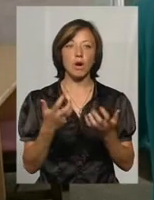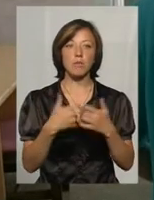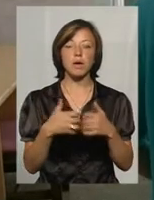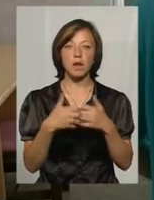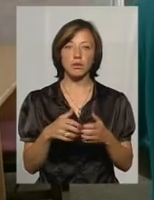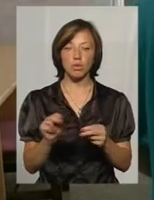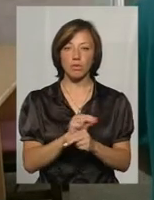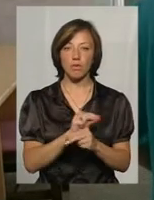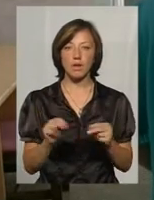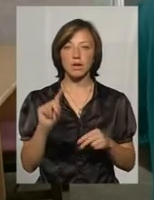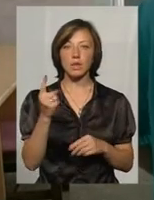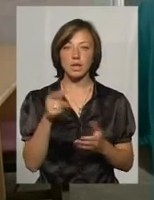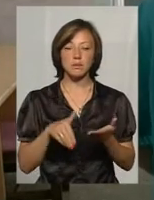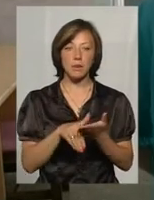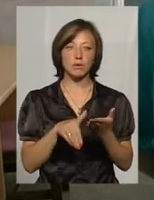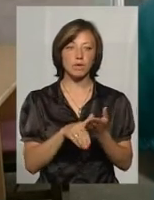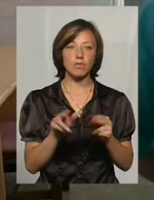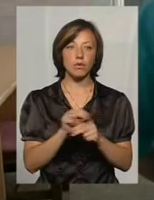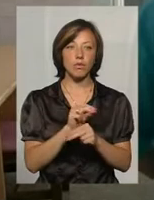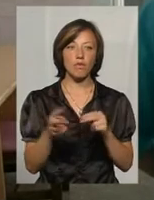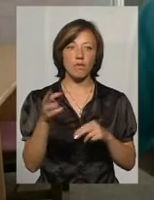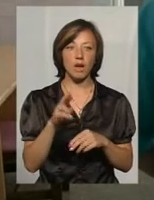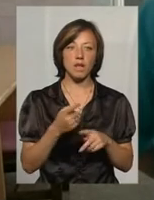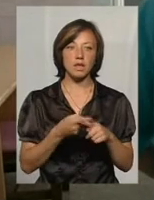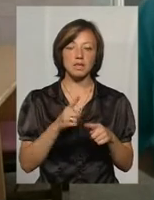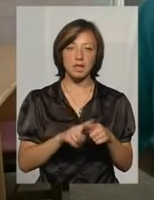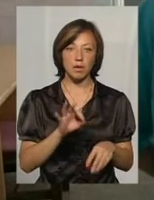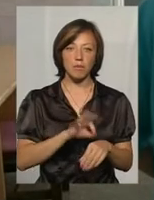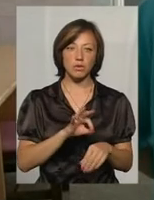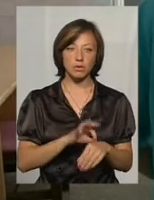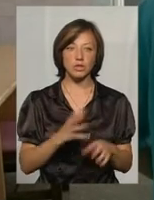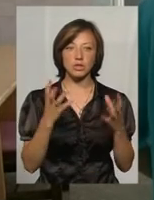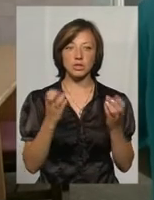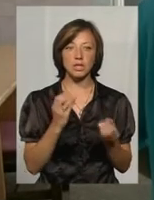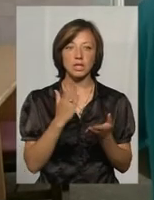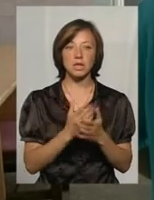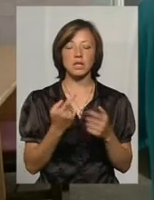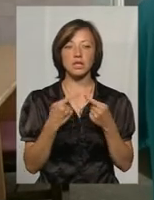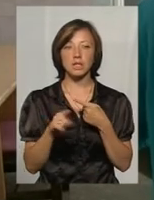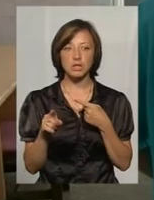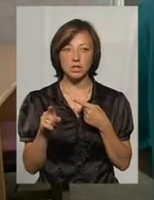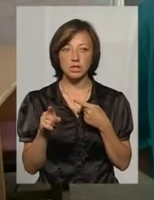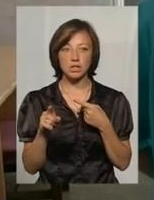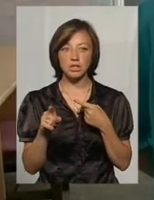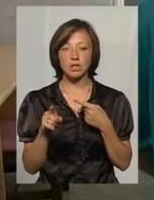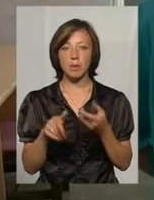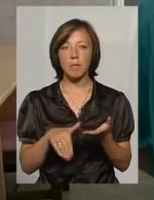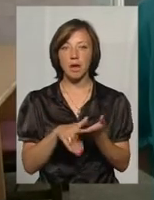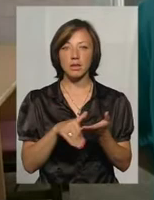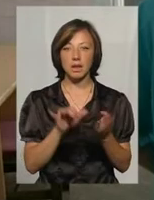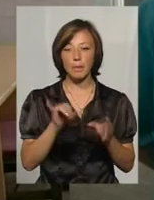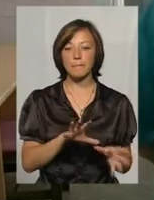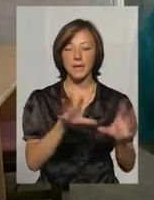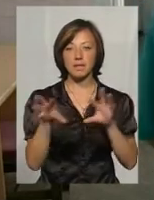лікування. Це один з методів лікування цієї патології. Ще є альтернативні методи перитиніальний діаліз і пересадка